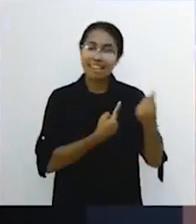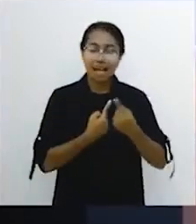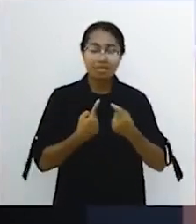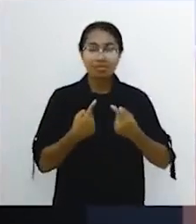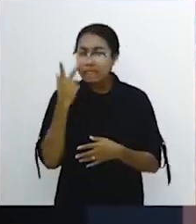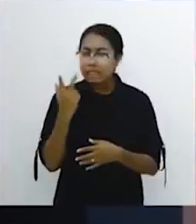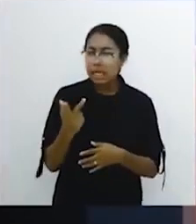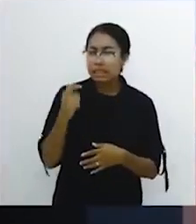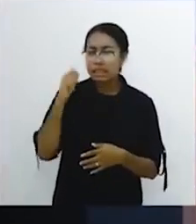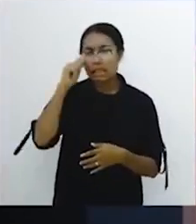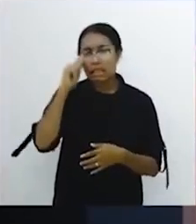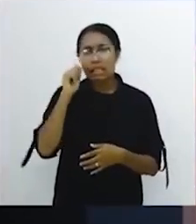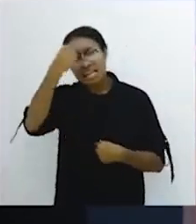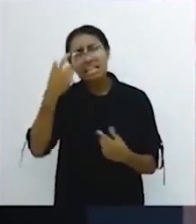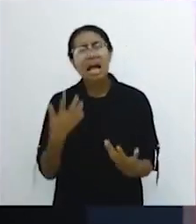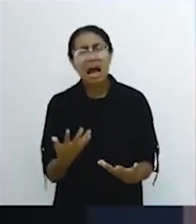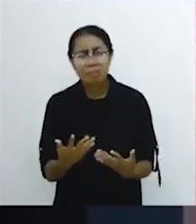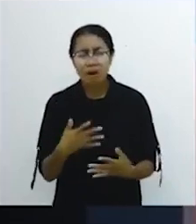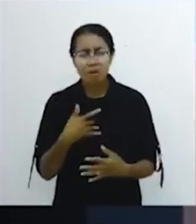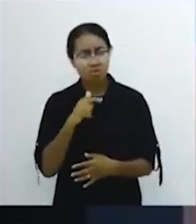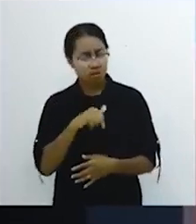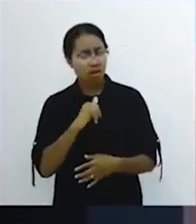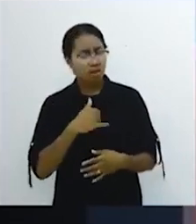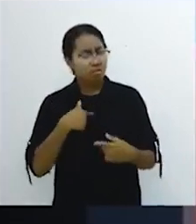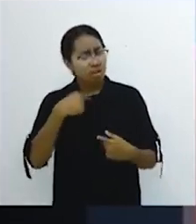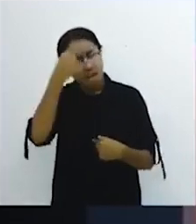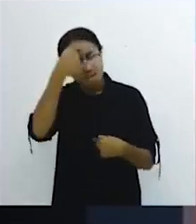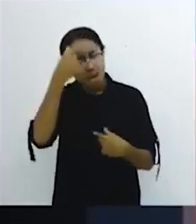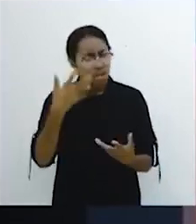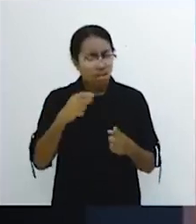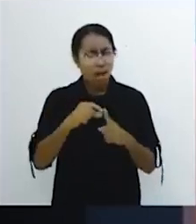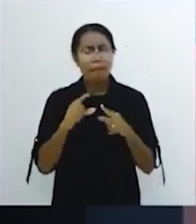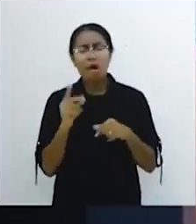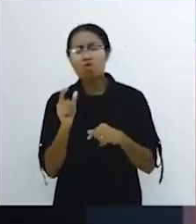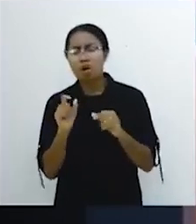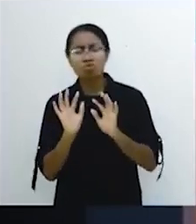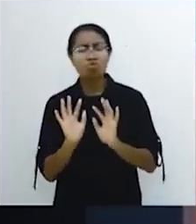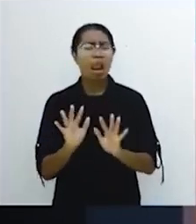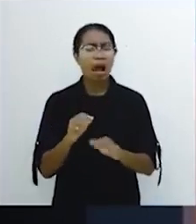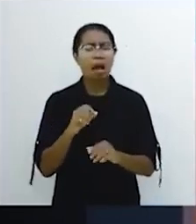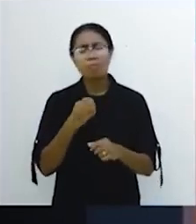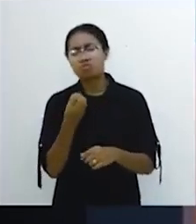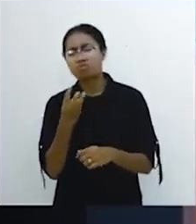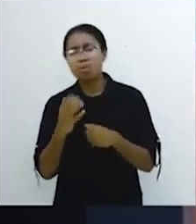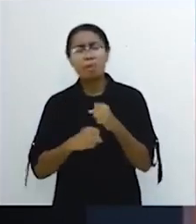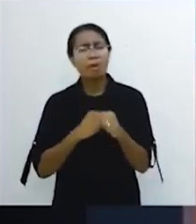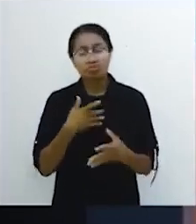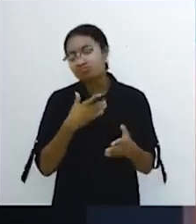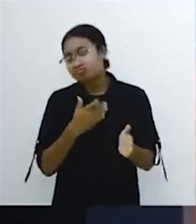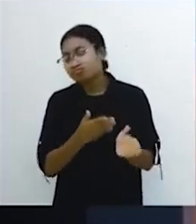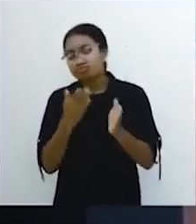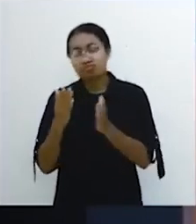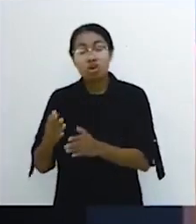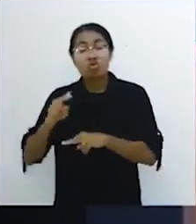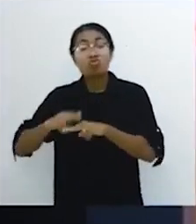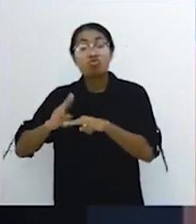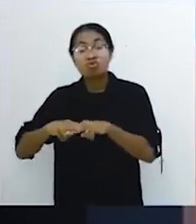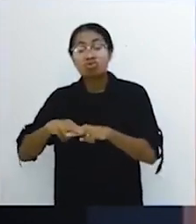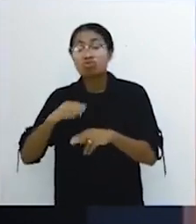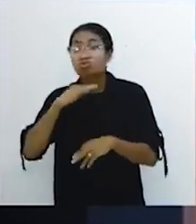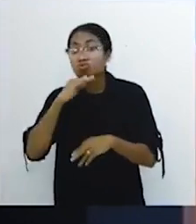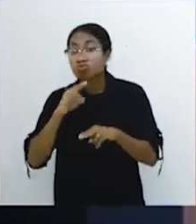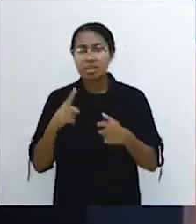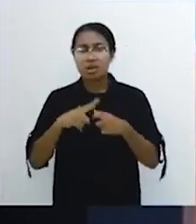terima ibu baju kuning. Ibu sakit apa? Oh saya penyakitnya sudah paru-paru sudah sekian tahun ini. Nah lalu aser mengantar dia duduk di pojok sana.